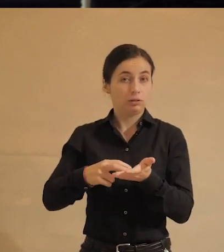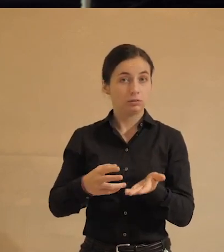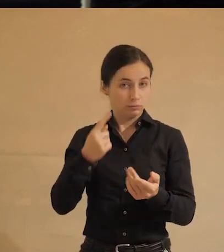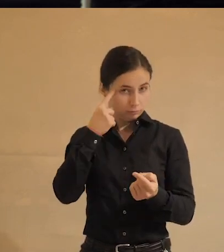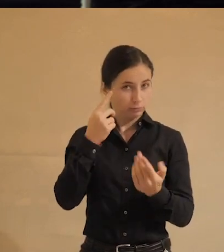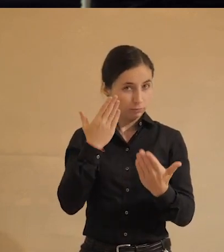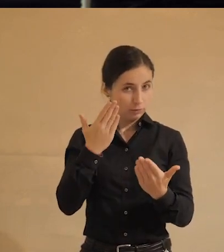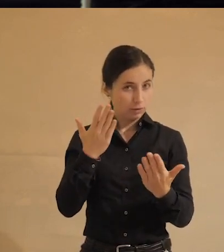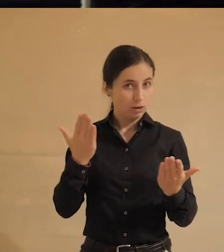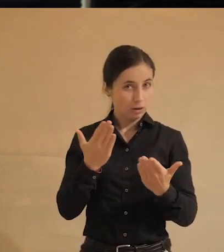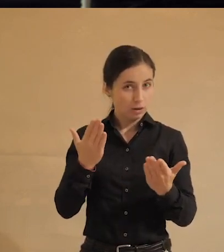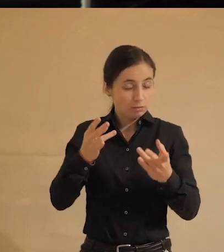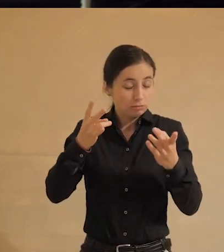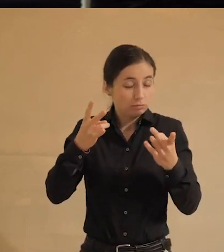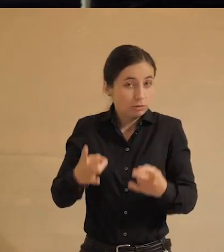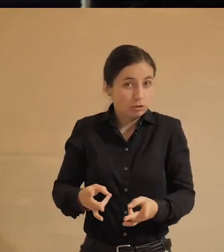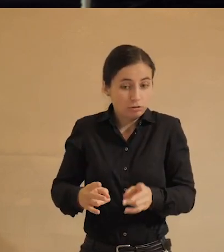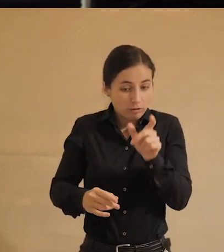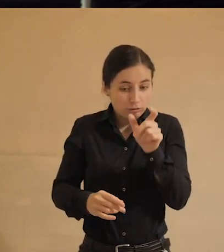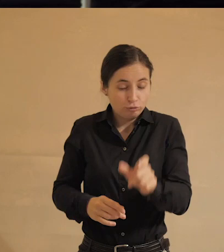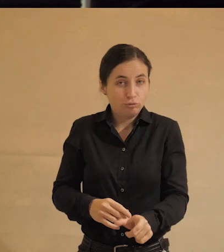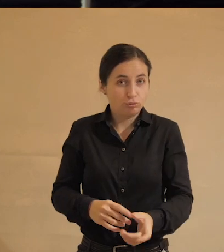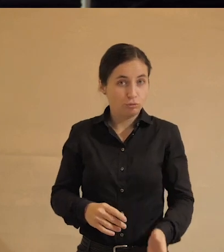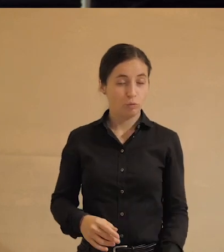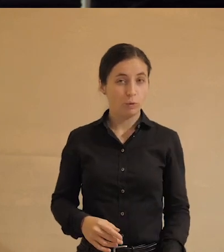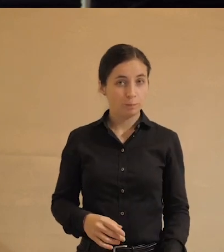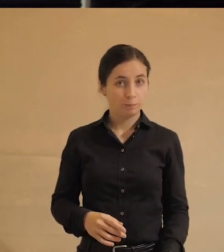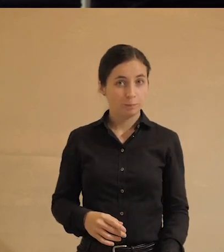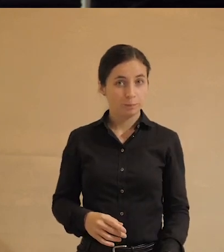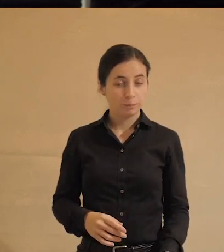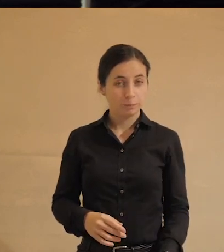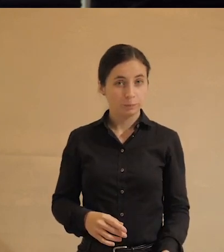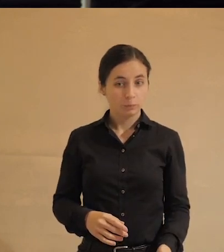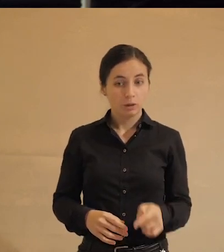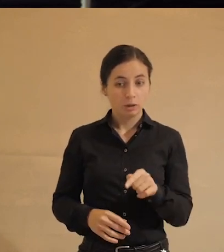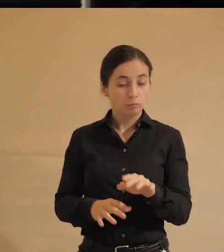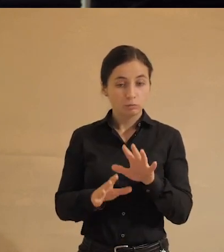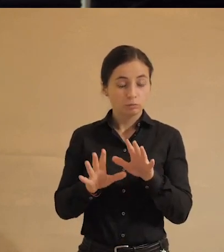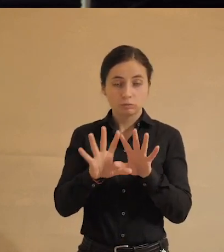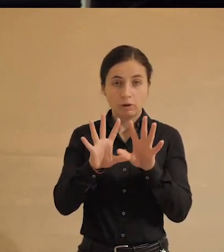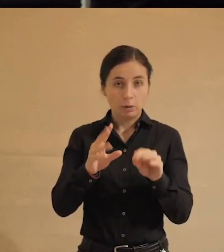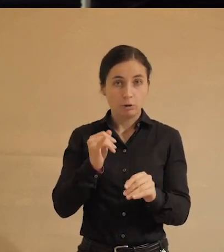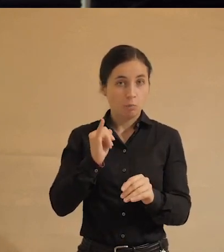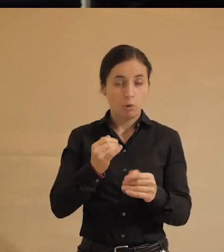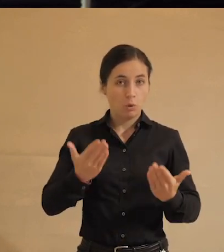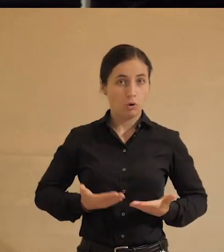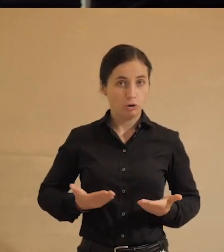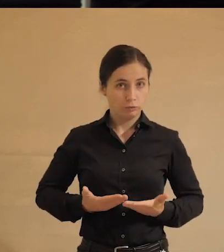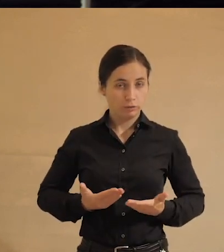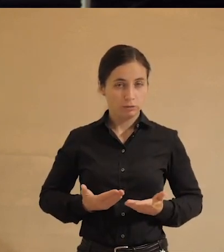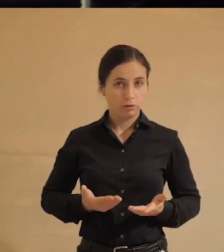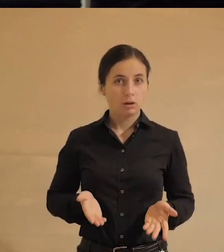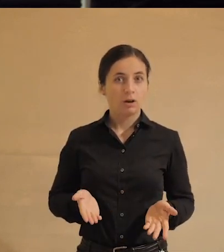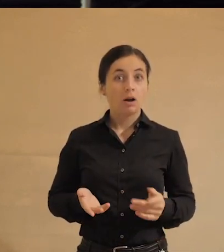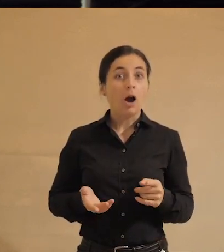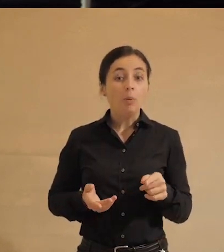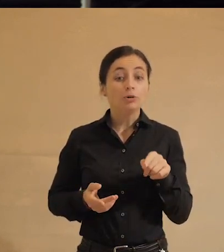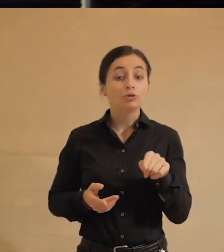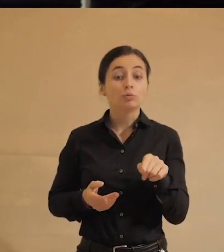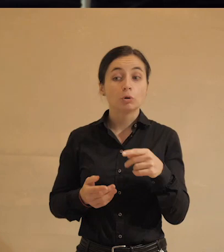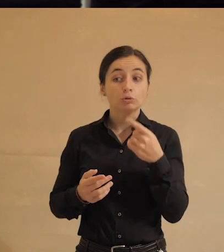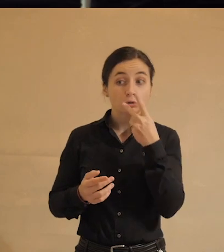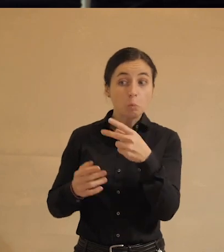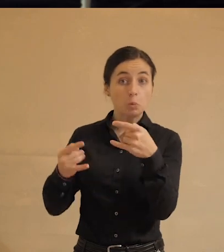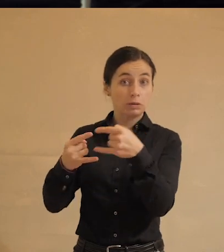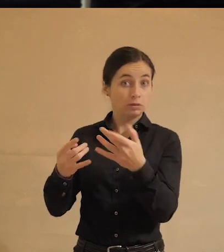Представьте себе какое-то несчастное существо. То есть вот как-то совсем ему плохо живется. Возникает логичный вопрос, почему он смотрит телевизор.